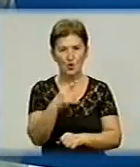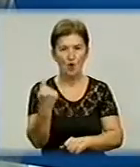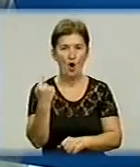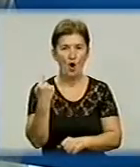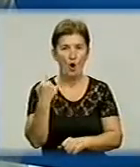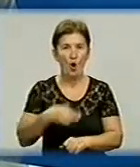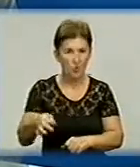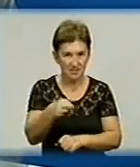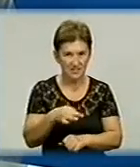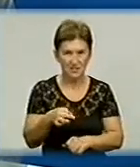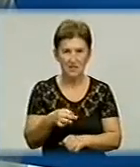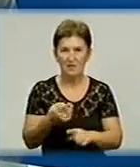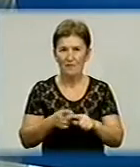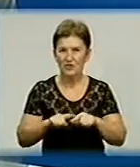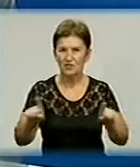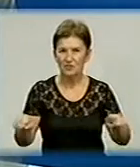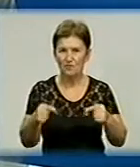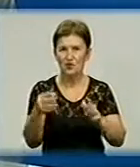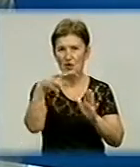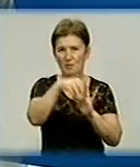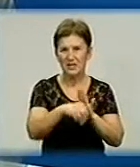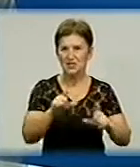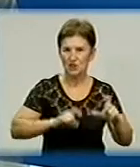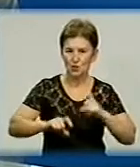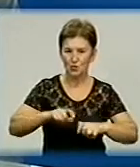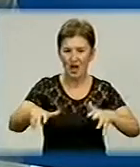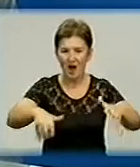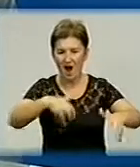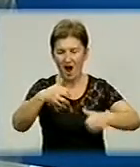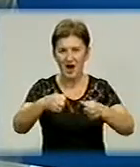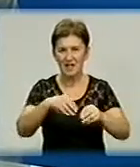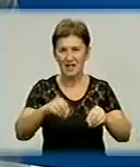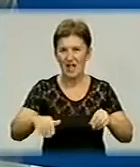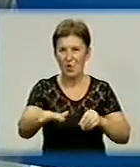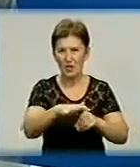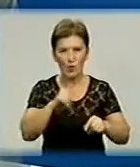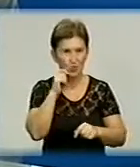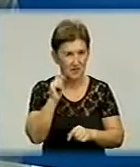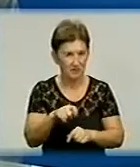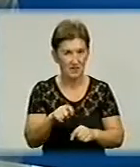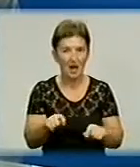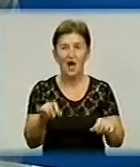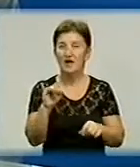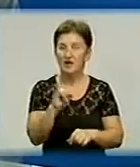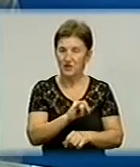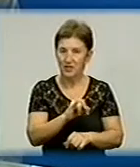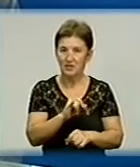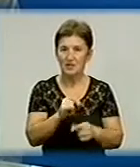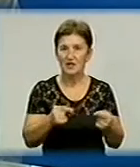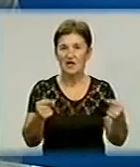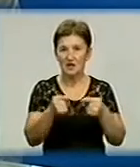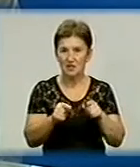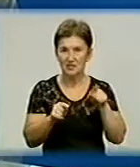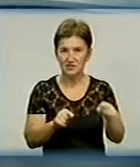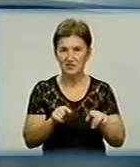археологічного служби України, яка створена при Інституті археології України. І якраз в рамках